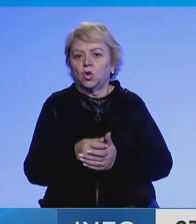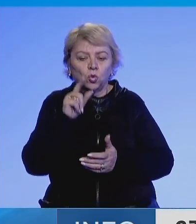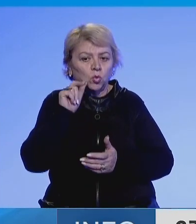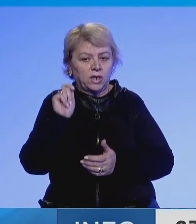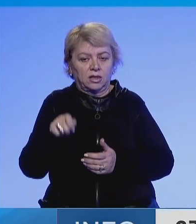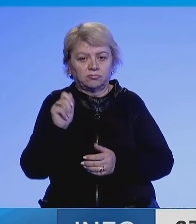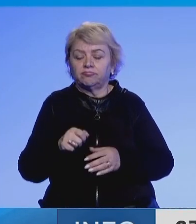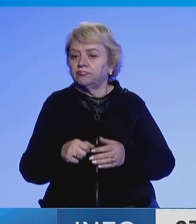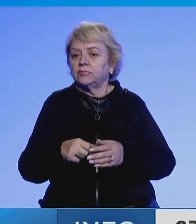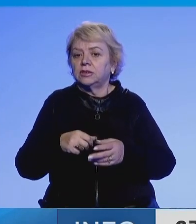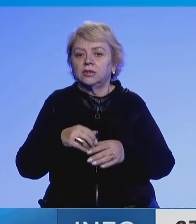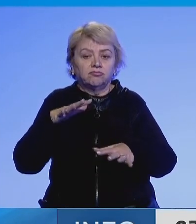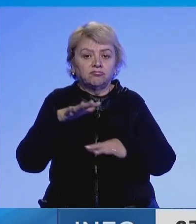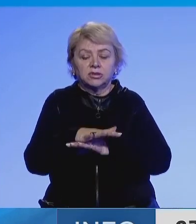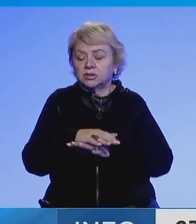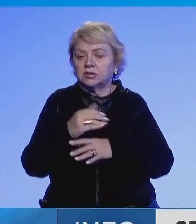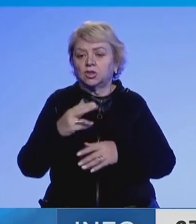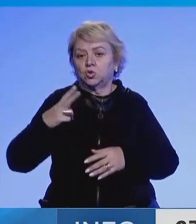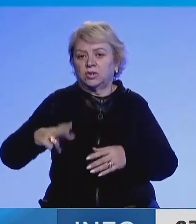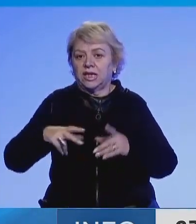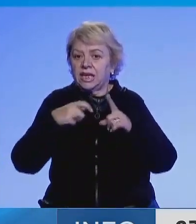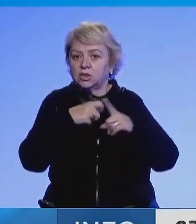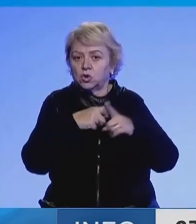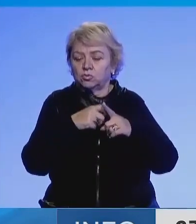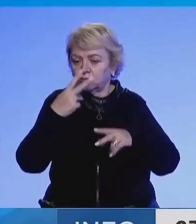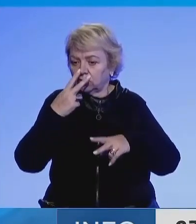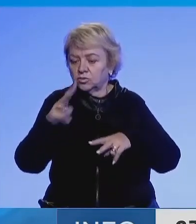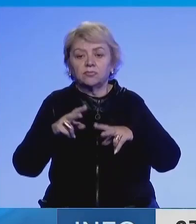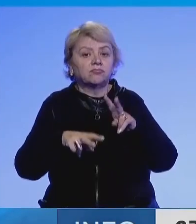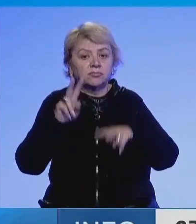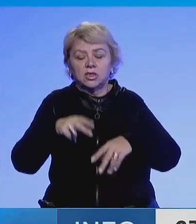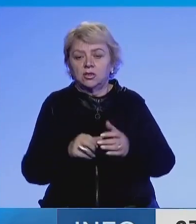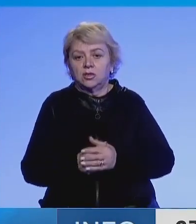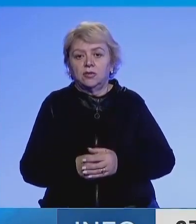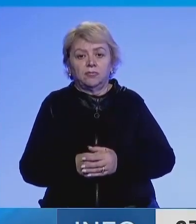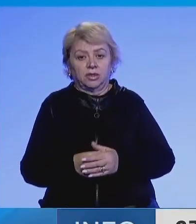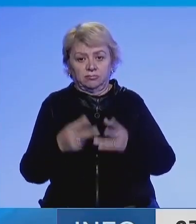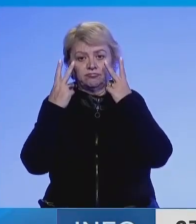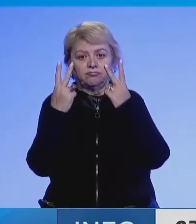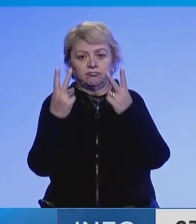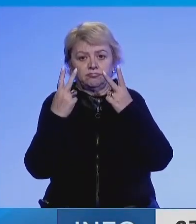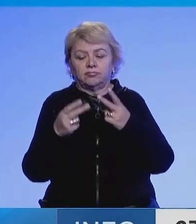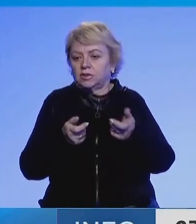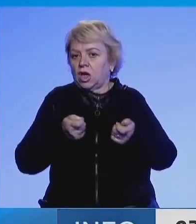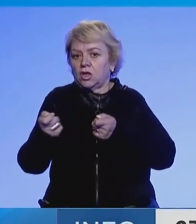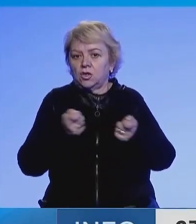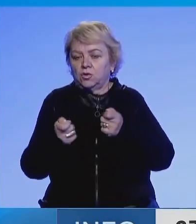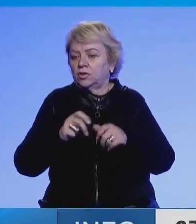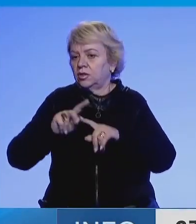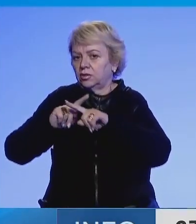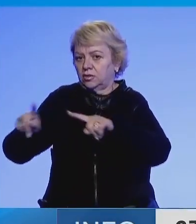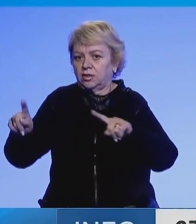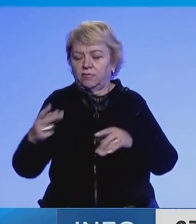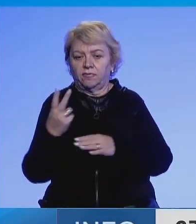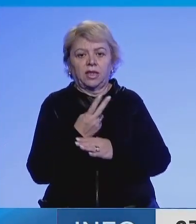operacionet për slirimin e qytetit të Kersonit i cilisht jetë si pike rëndësishme strategjike për rimarjen e kontrolit të pjezve tjera të